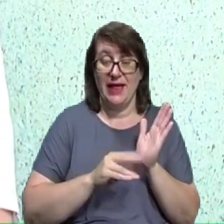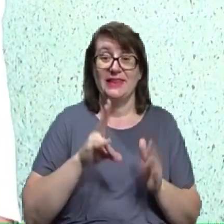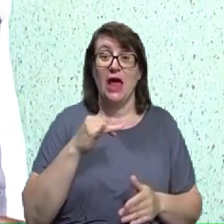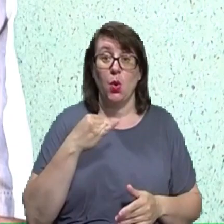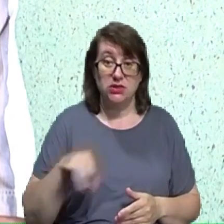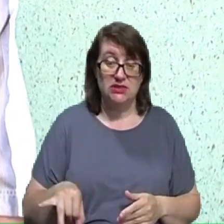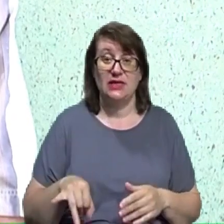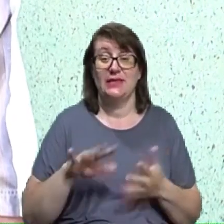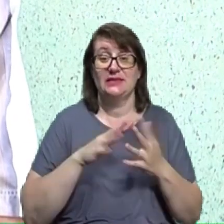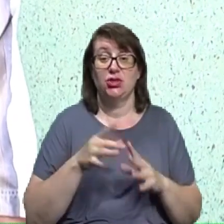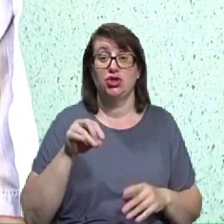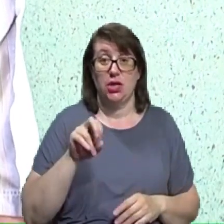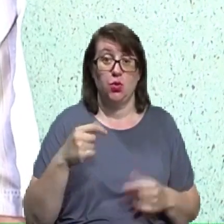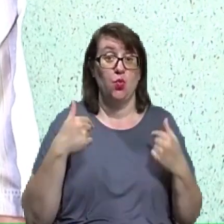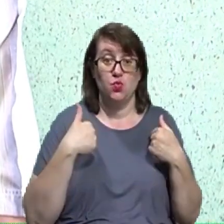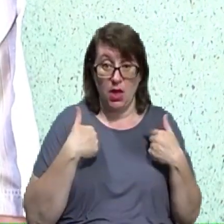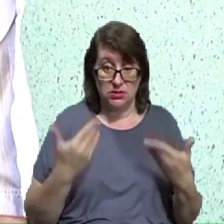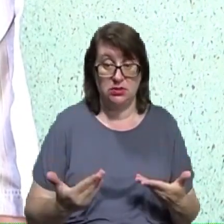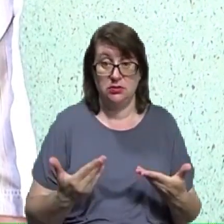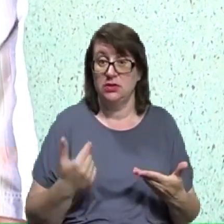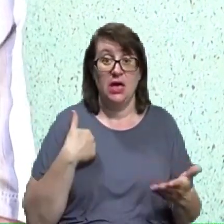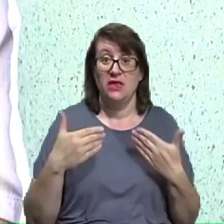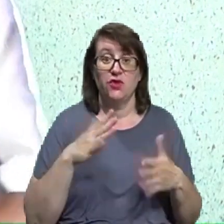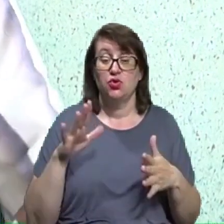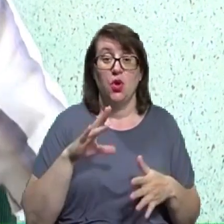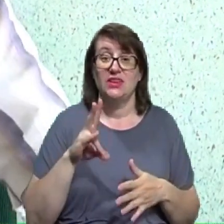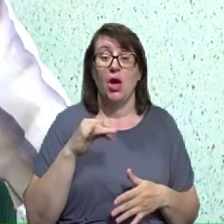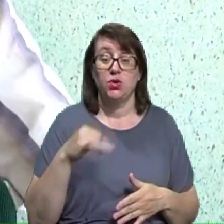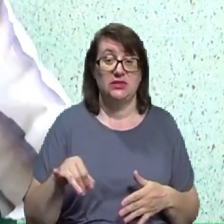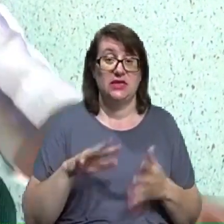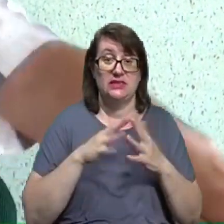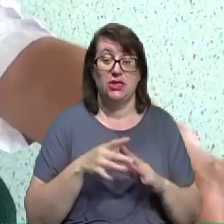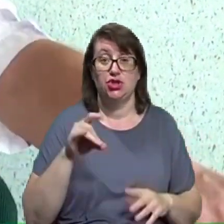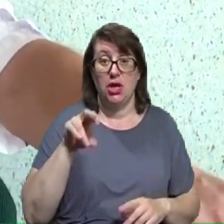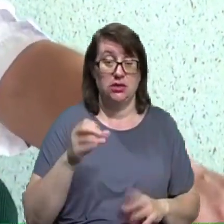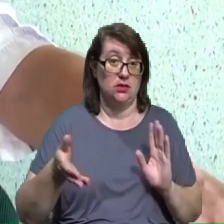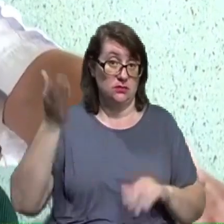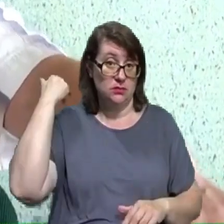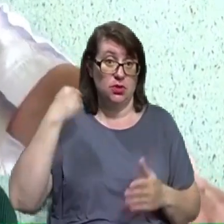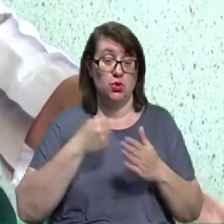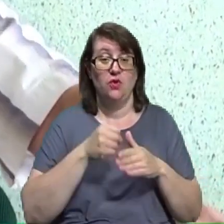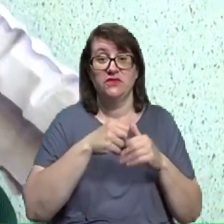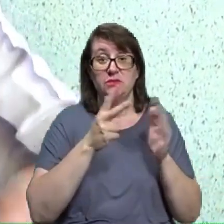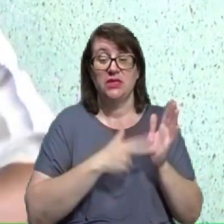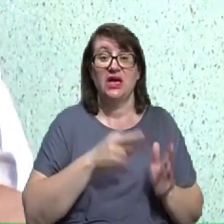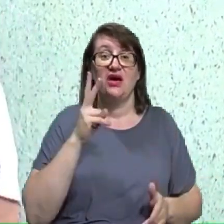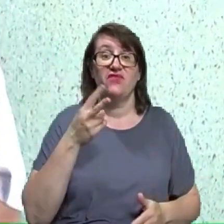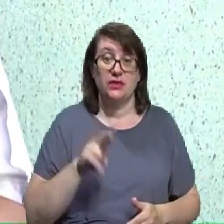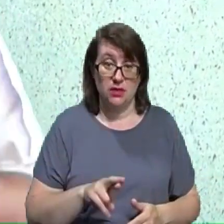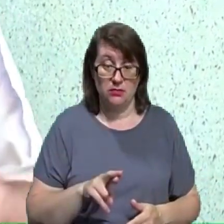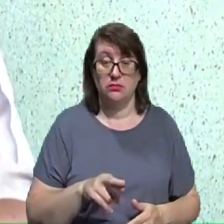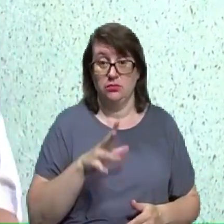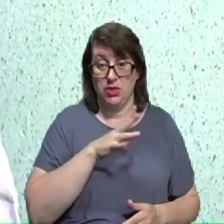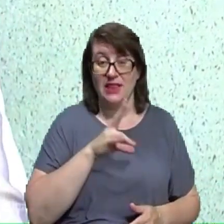Я не відношуся до Народицької селищної ради, це колись було, до 18 квітня. Це була Народицька селищна рада,